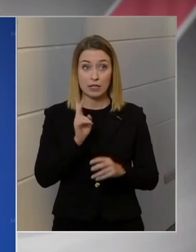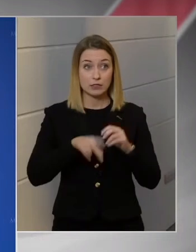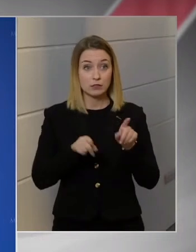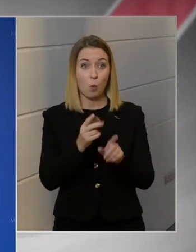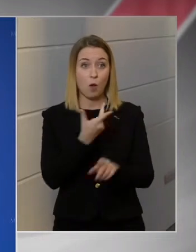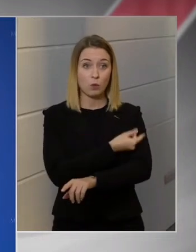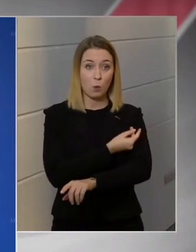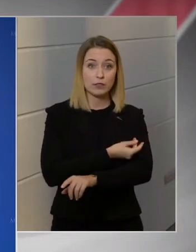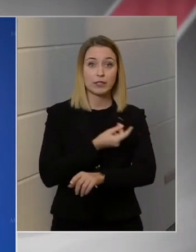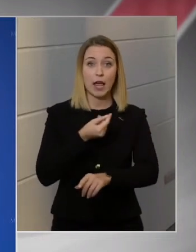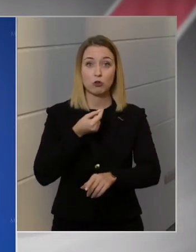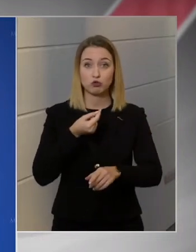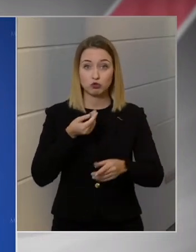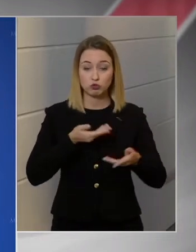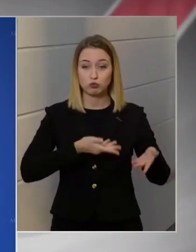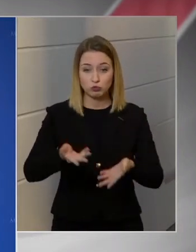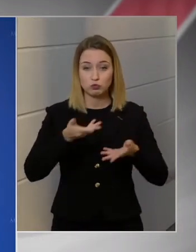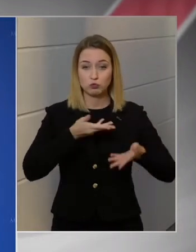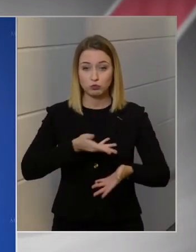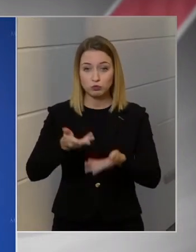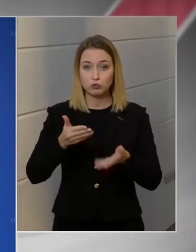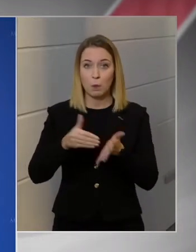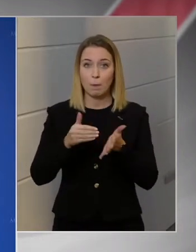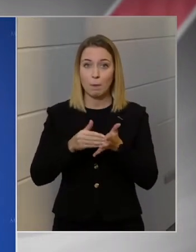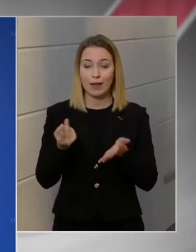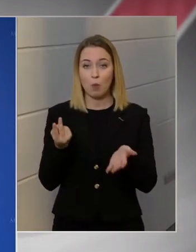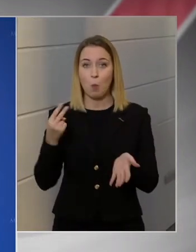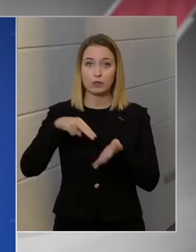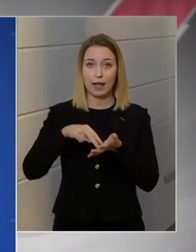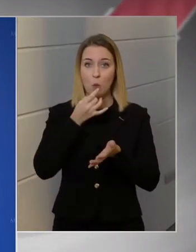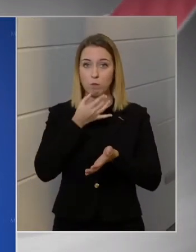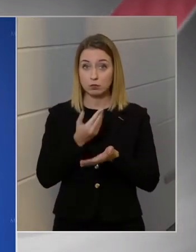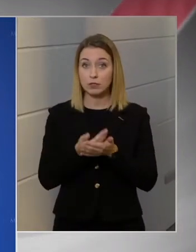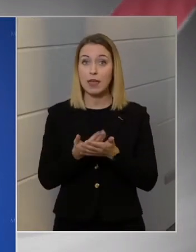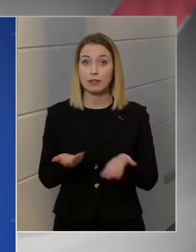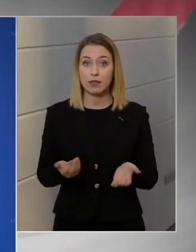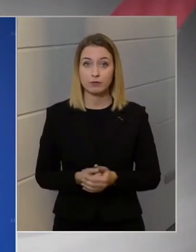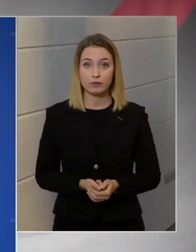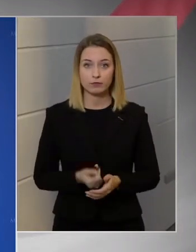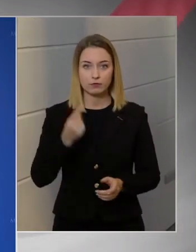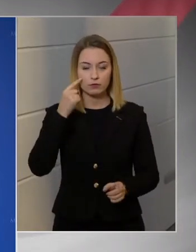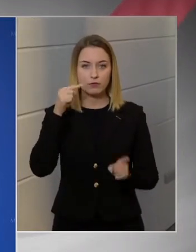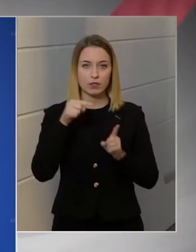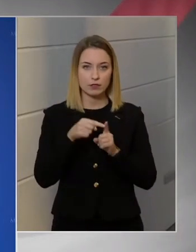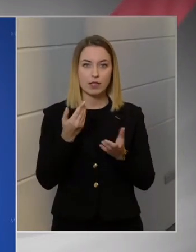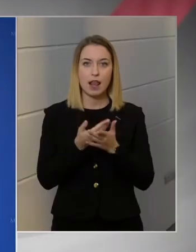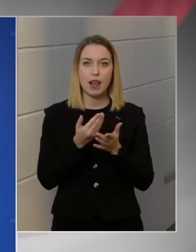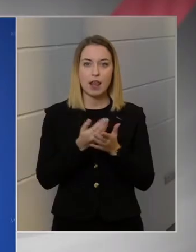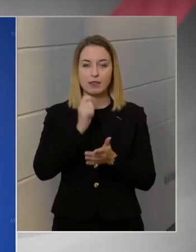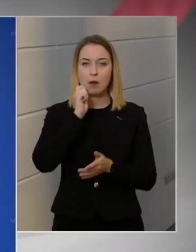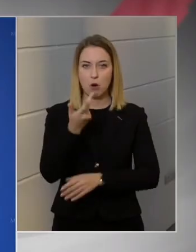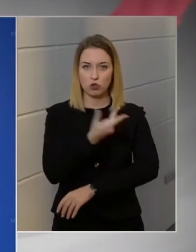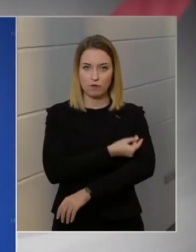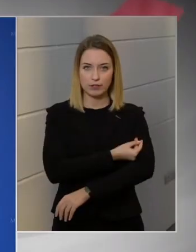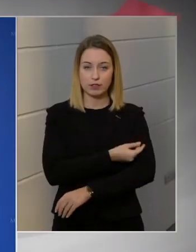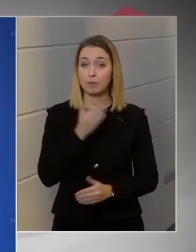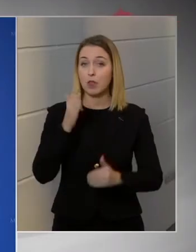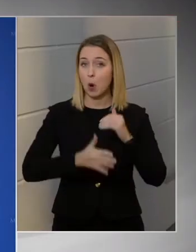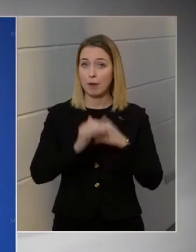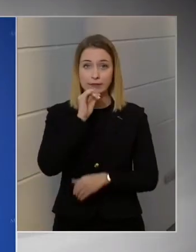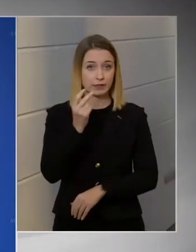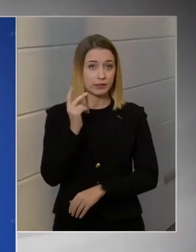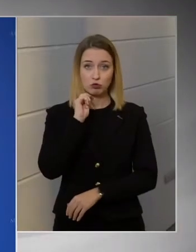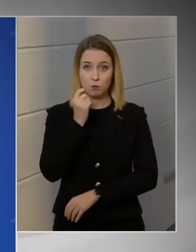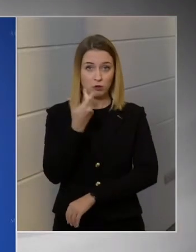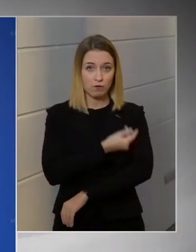használunk legyártani, hogy még önnelátóbbak legyünk? A cél az az, hogy legyen magyar vakcina. Amíg nincs magyar vakcina,